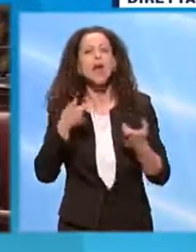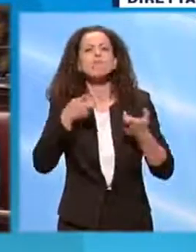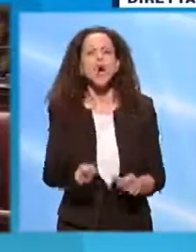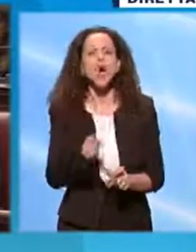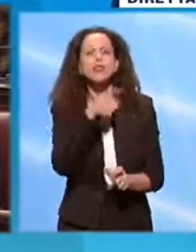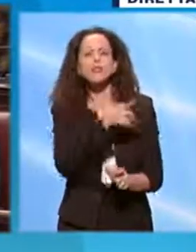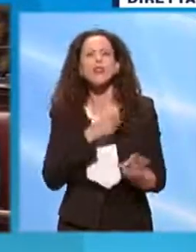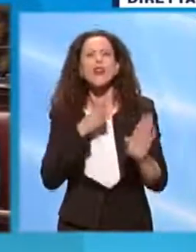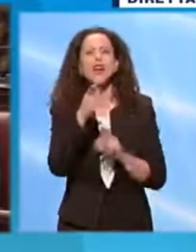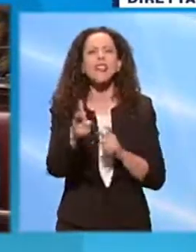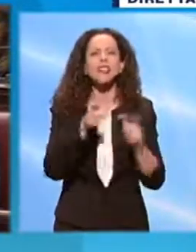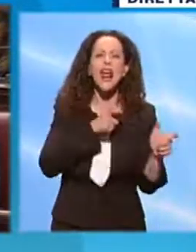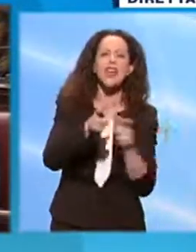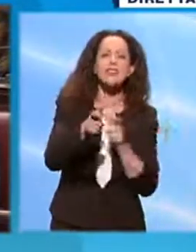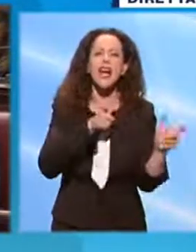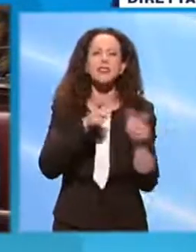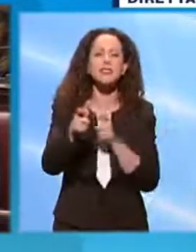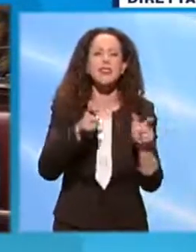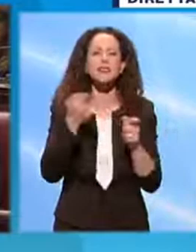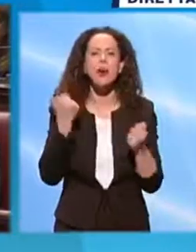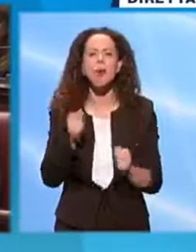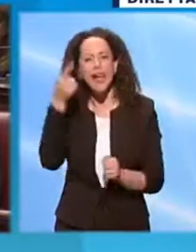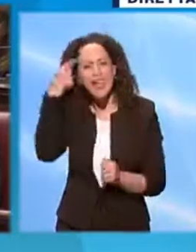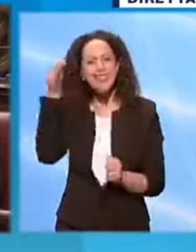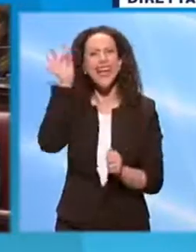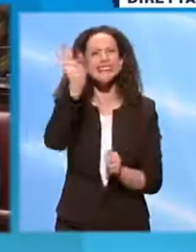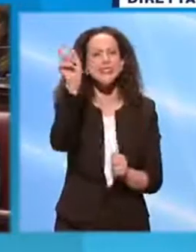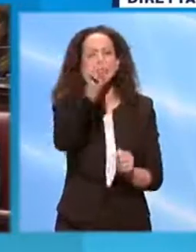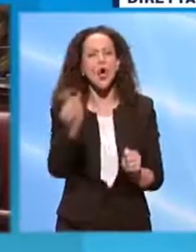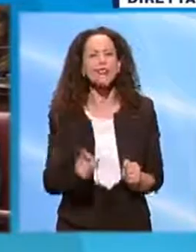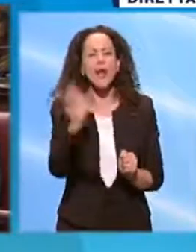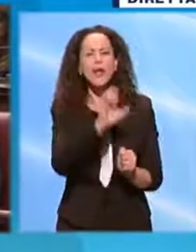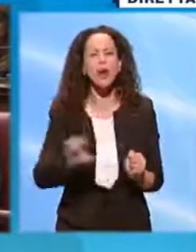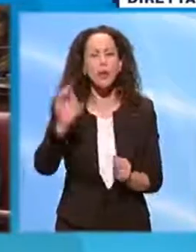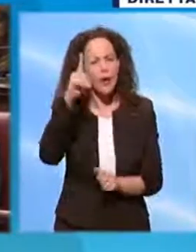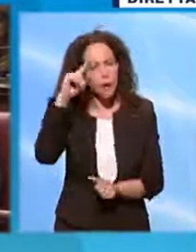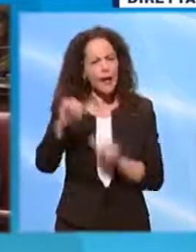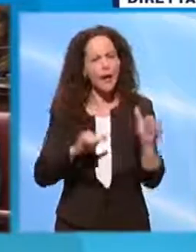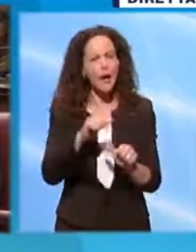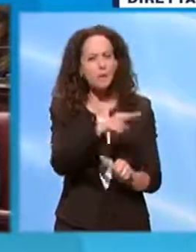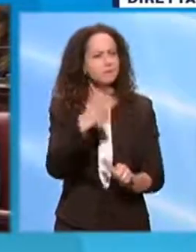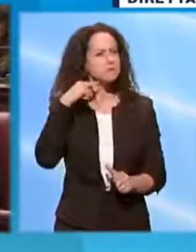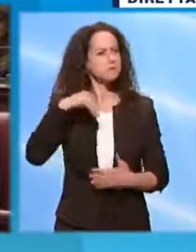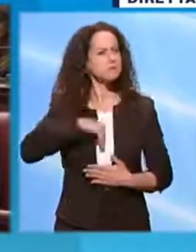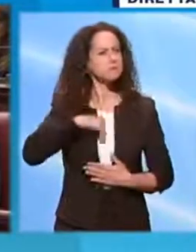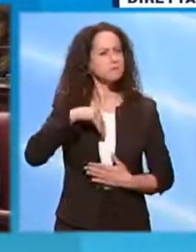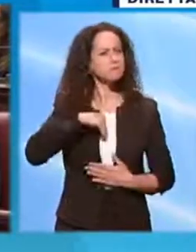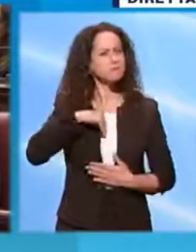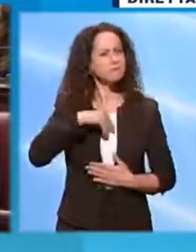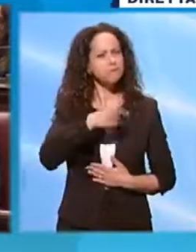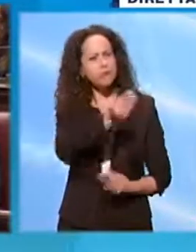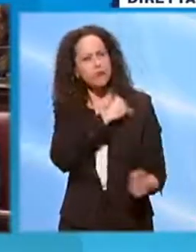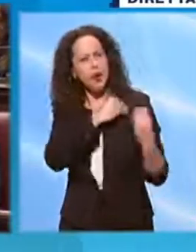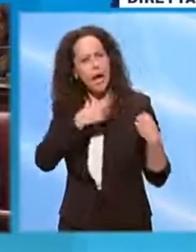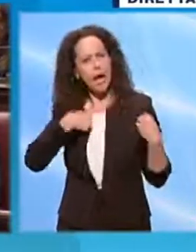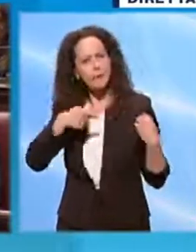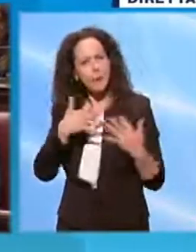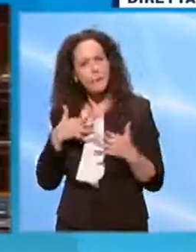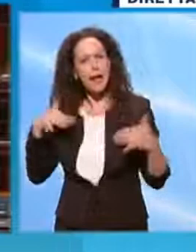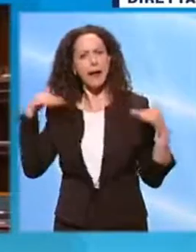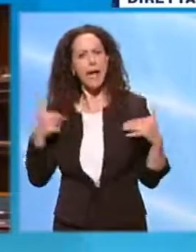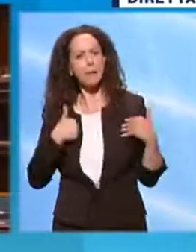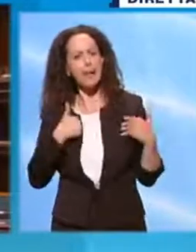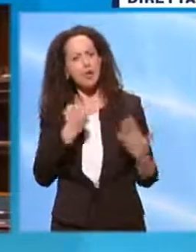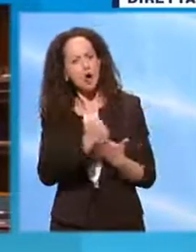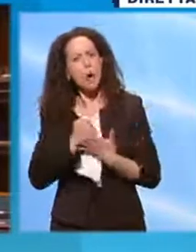si accinge a fare una trattativa che può cambiare il destino dell'Italia e dell'Europa e non sente il dovere di chiedere un mandato chiaro a questo Parlamento?